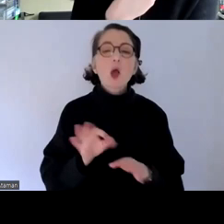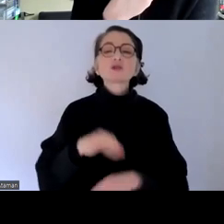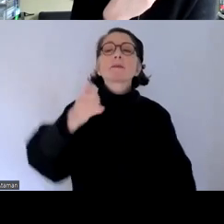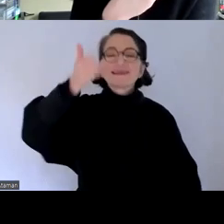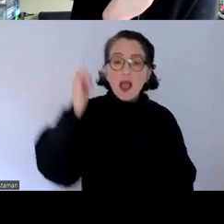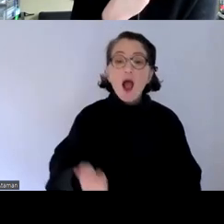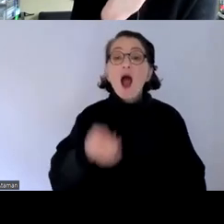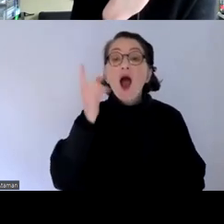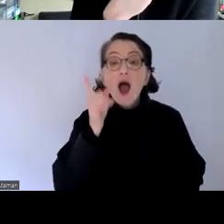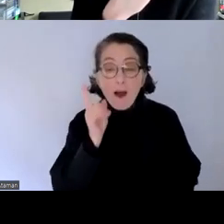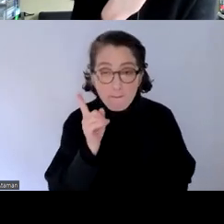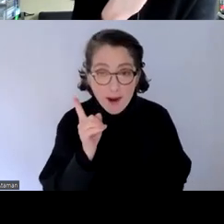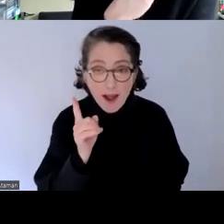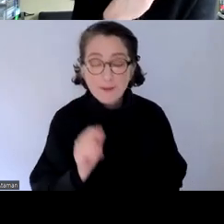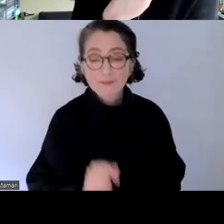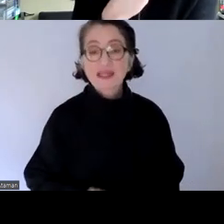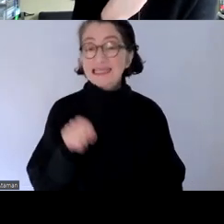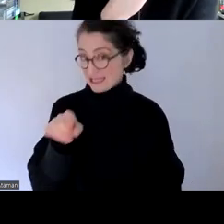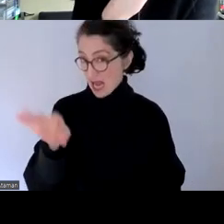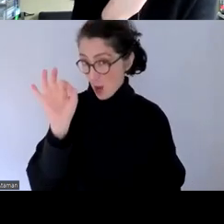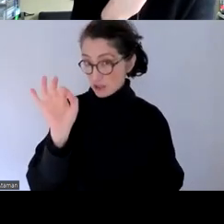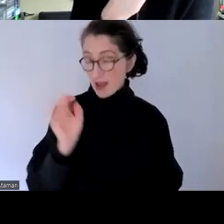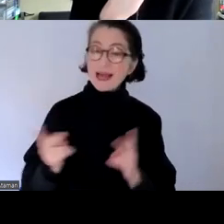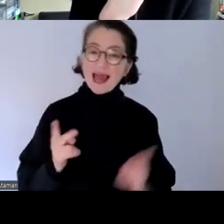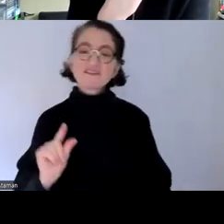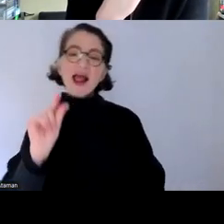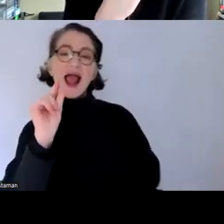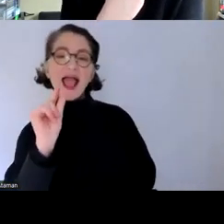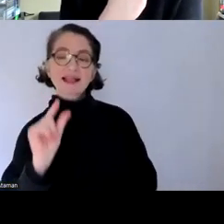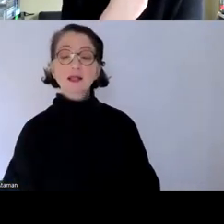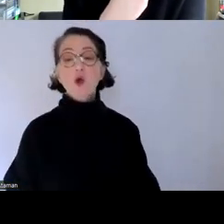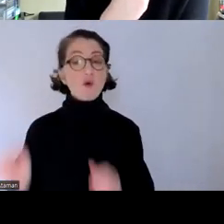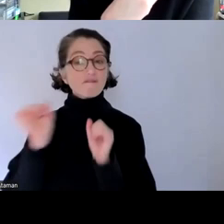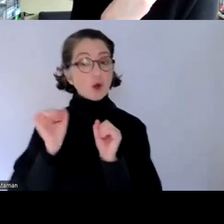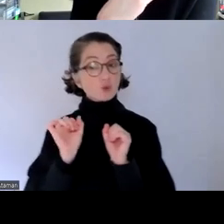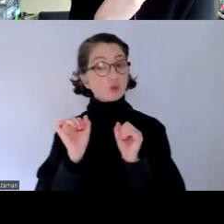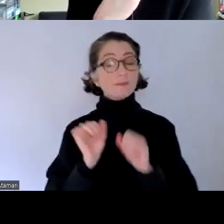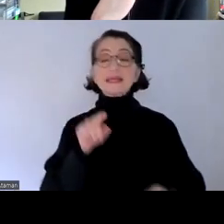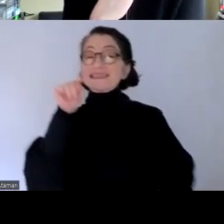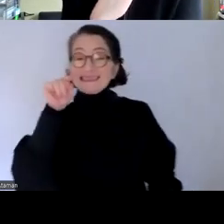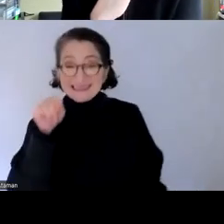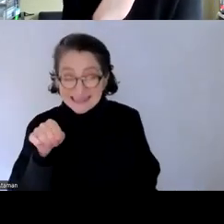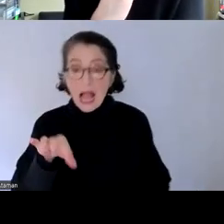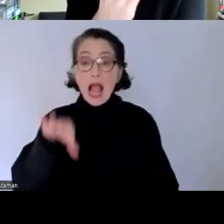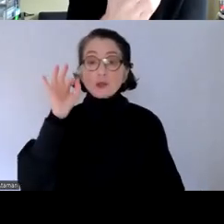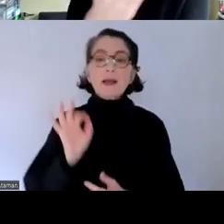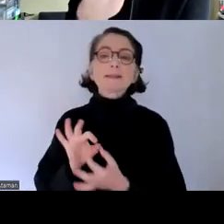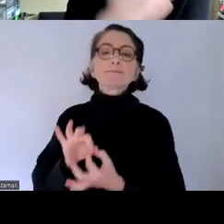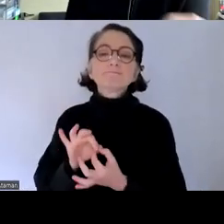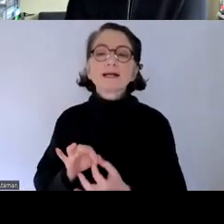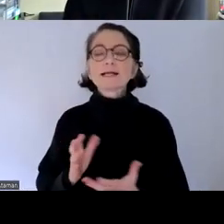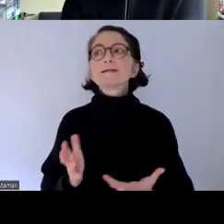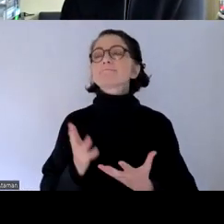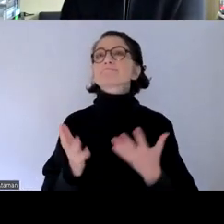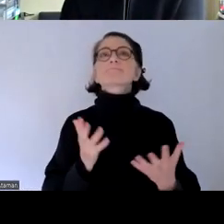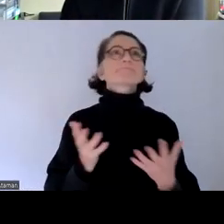aber auch die sind eigentlich relativ klein weil die sich dann hauptsächlich darauf beziehen dass natürlich also aufnahmen